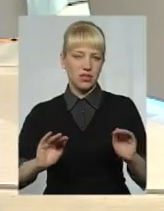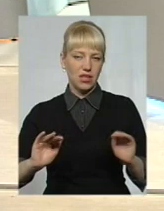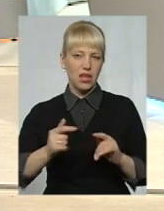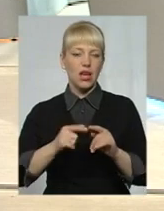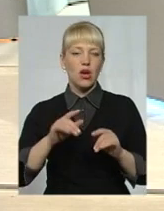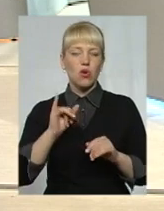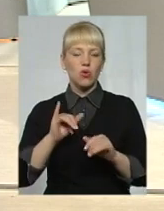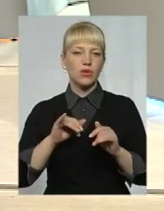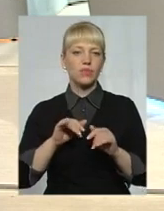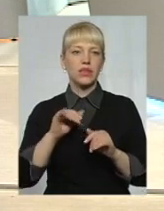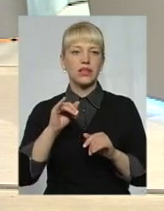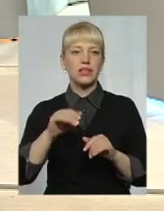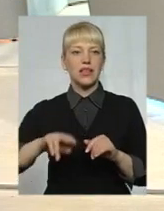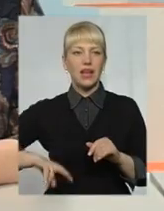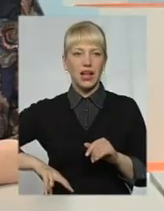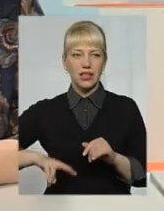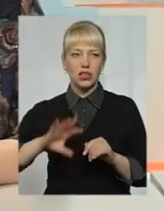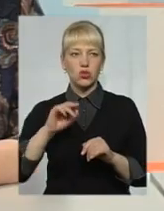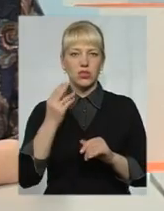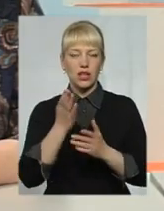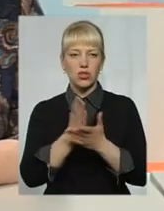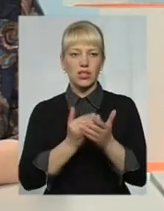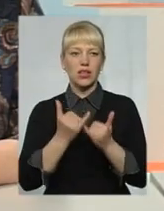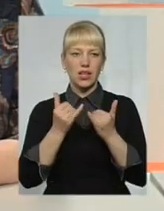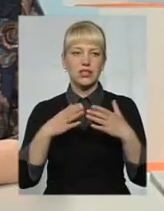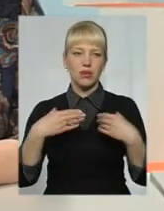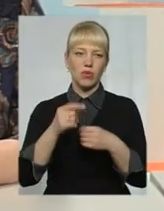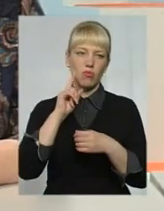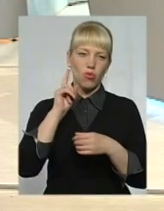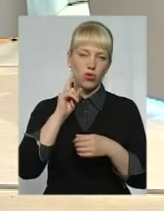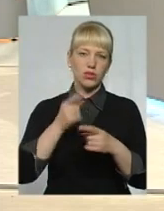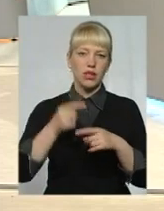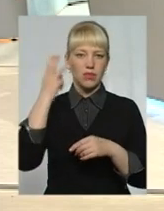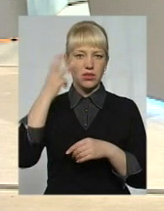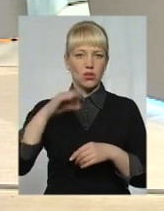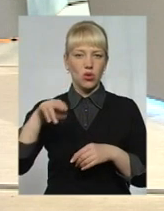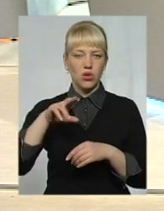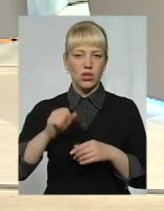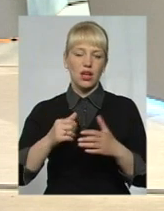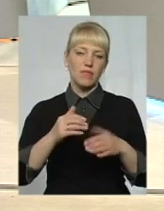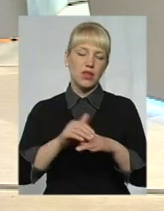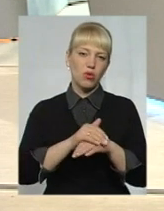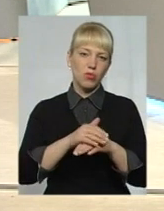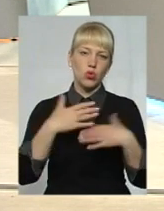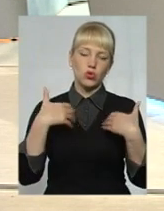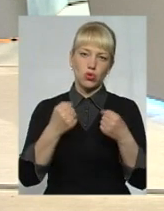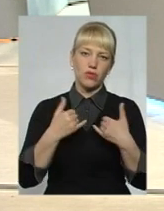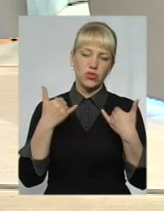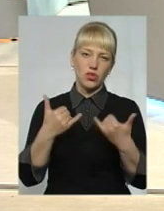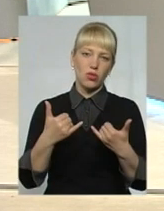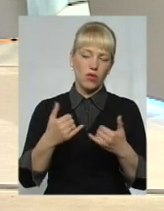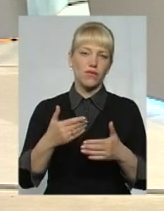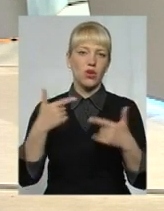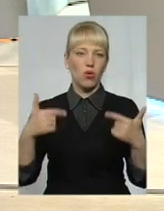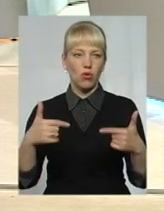Мельник, заступник директора Центру соціальних служб для сім'ї, дітей та молоді Хмельницької облдержадміністрації. Доброго здоров'я, шановні гості. Пані